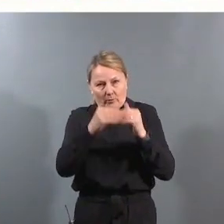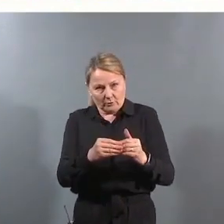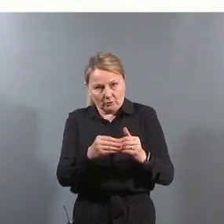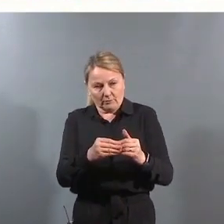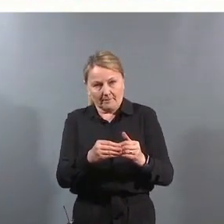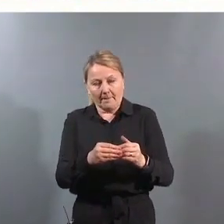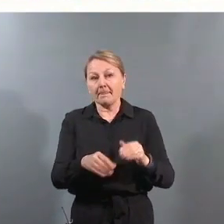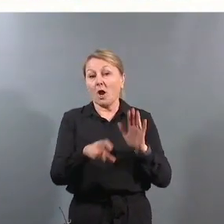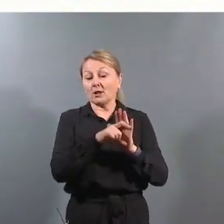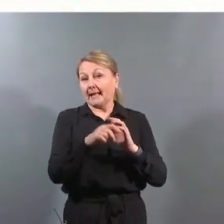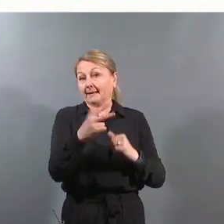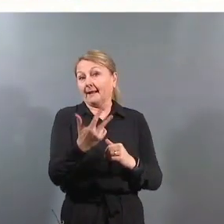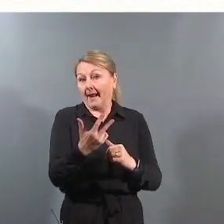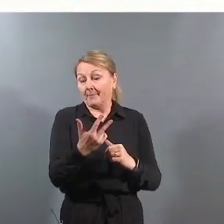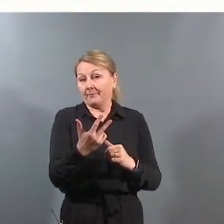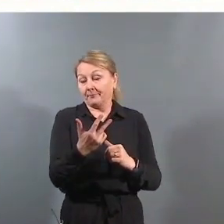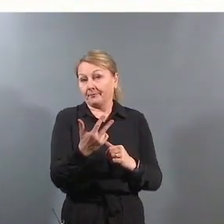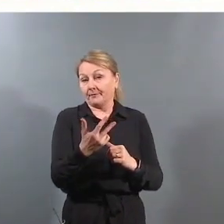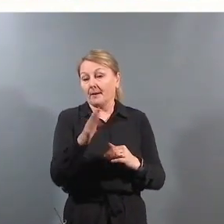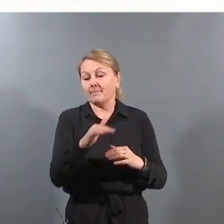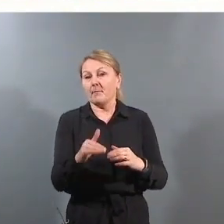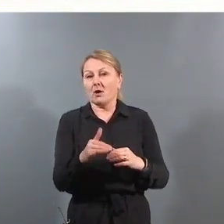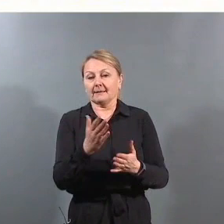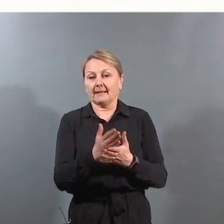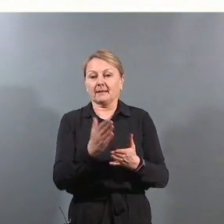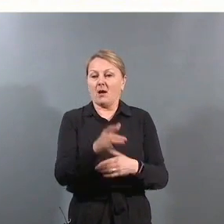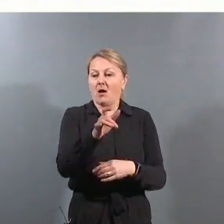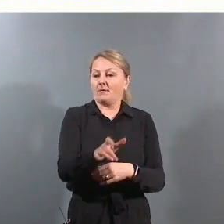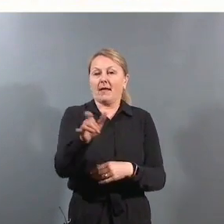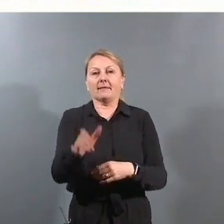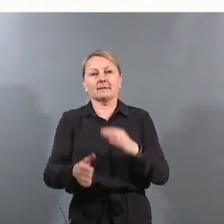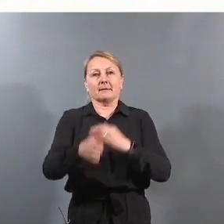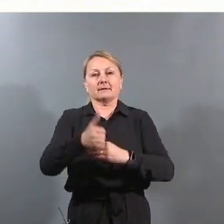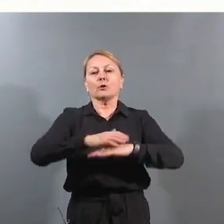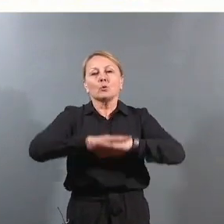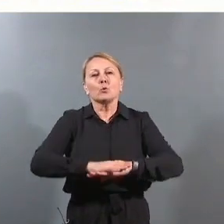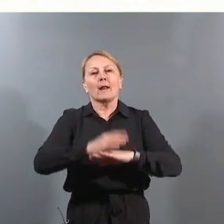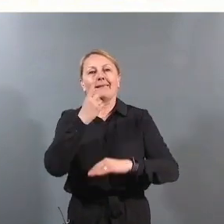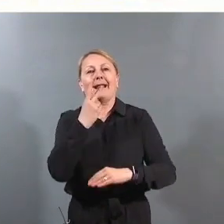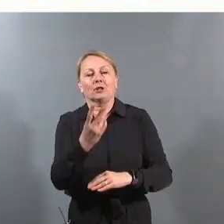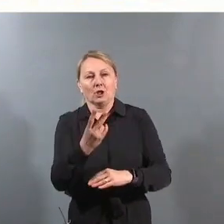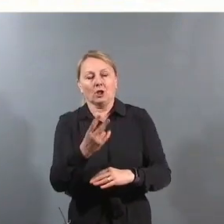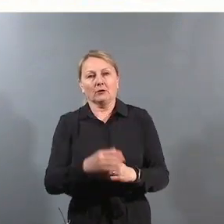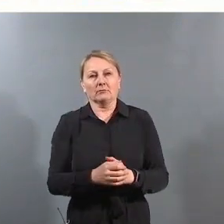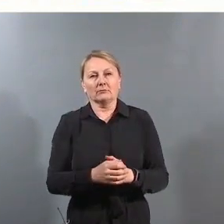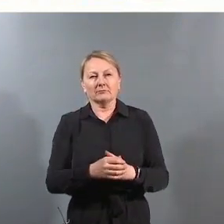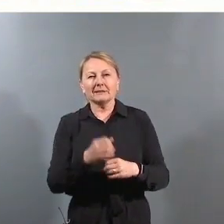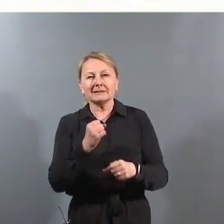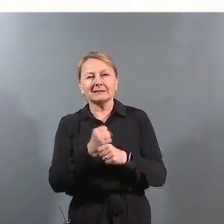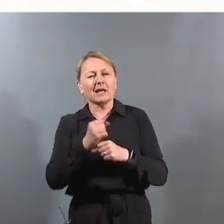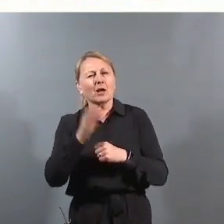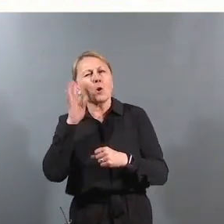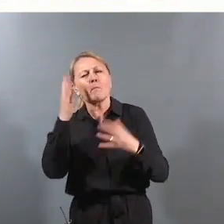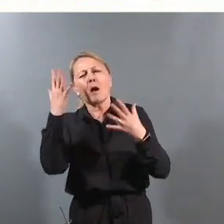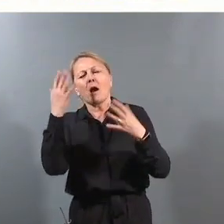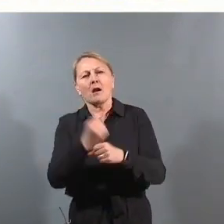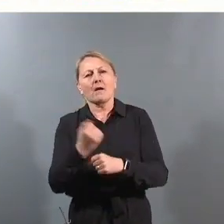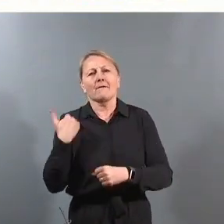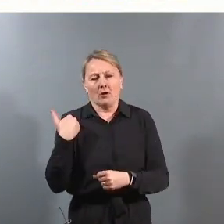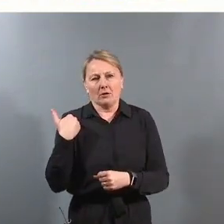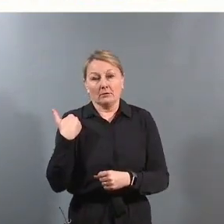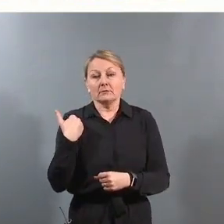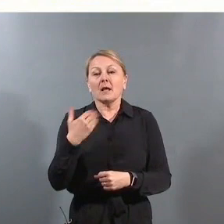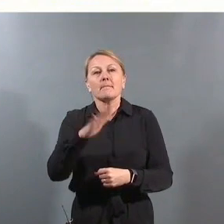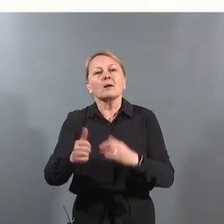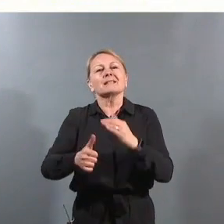3, barnets rett til at han eller hennes beste skal være et grunnleggende hensyn. Det har dere sikkert hørt mange ganger før. Dette er